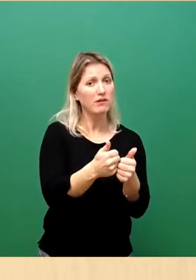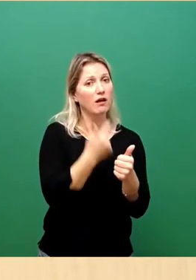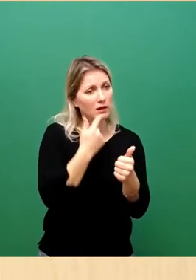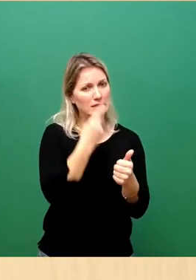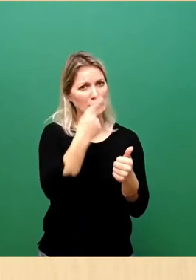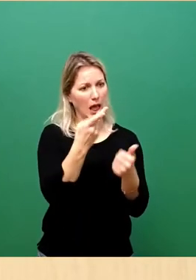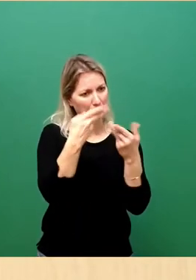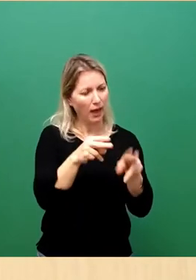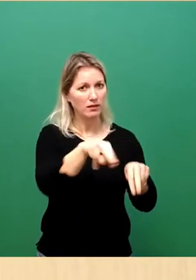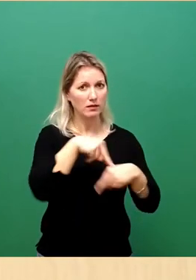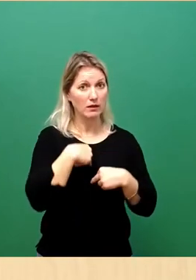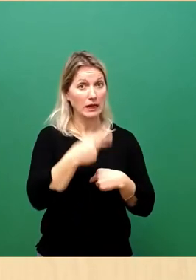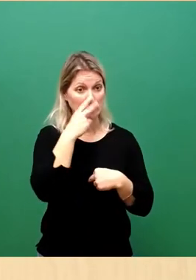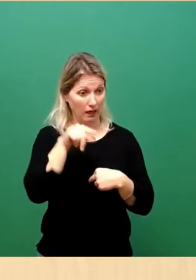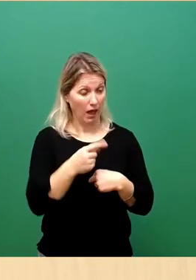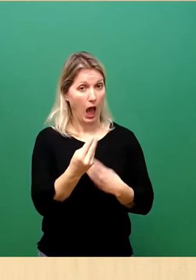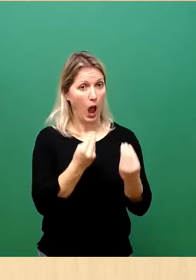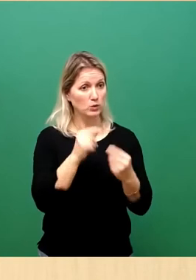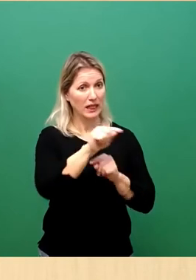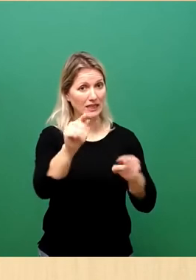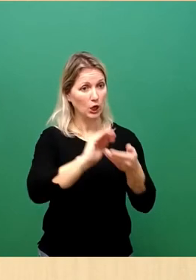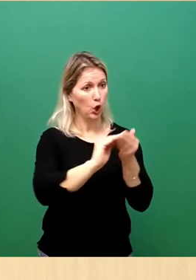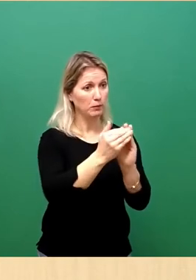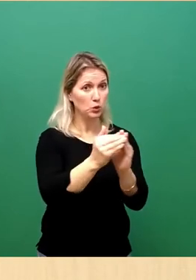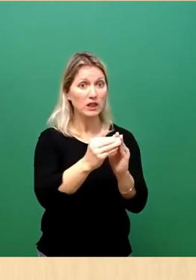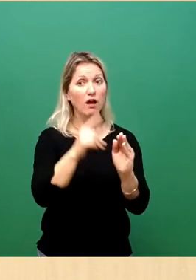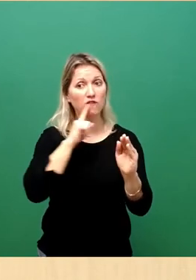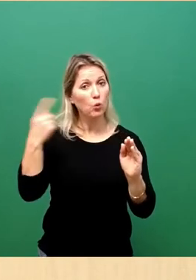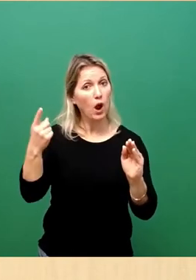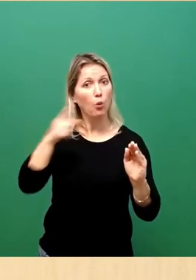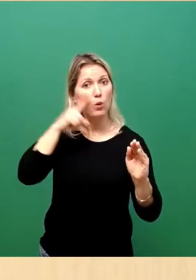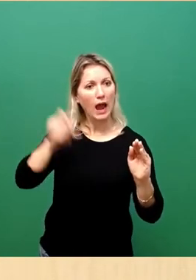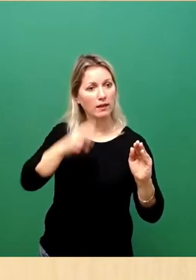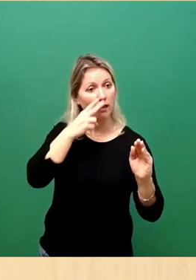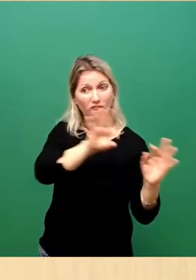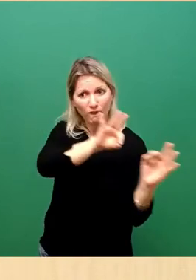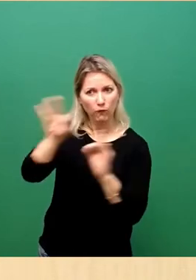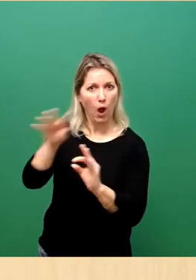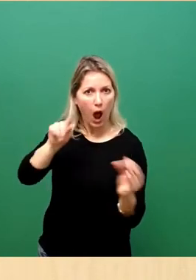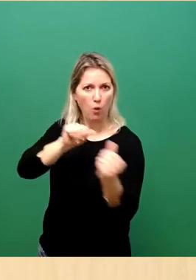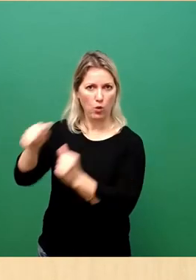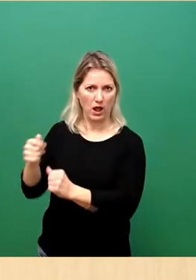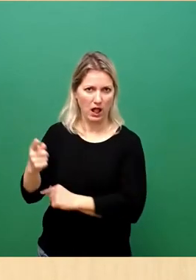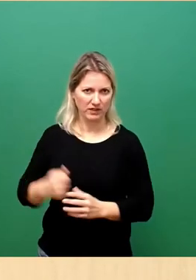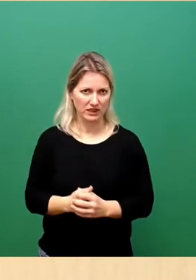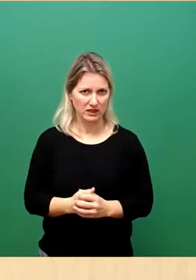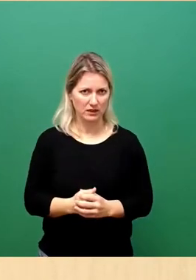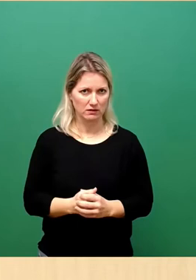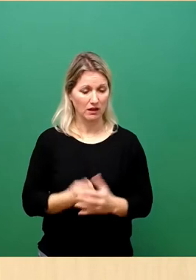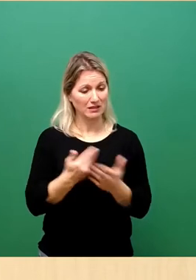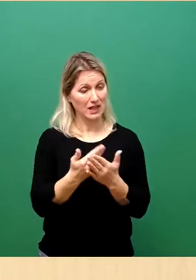ausländischen Communities, da jetzt auch für die Menschen unserer Ukraine zu helfen. Sollte heute der Antrag oder gegebenenfalls der